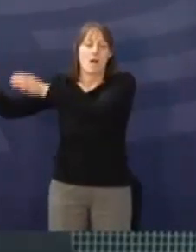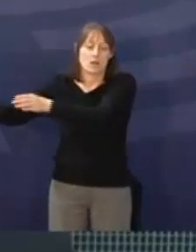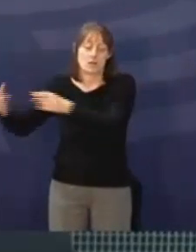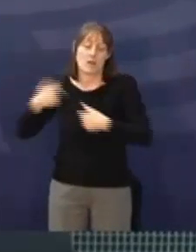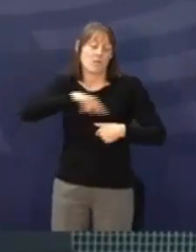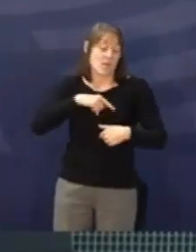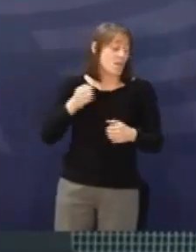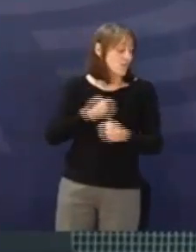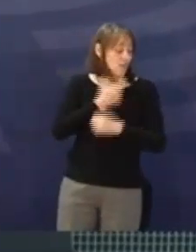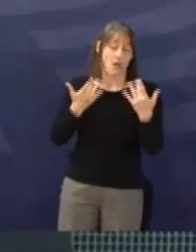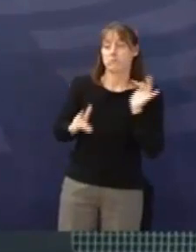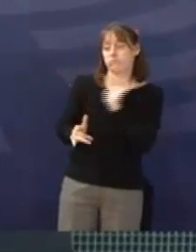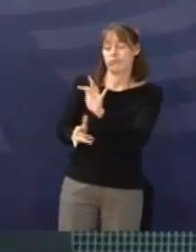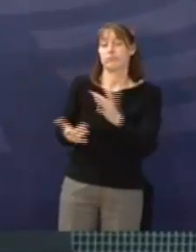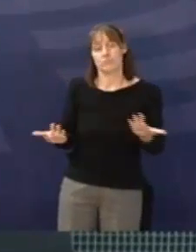hier ganz ausdrücklich.